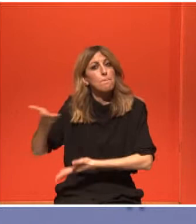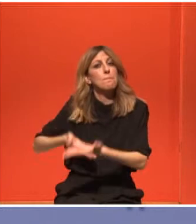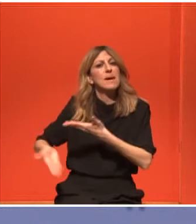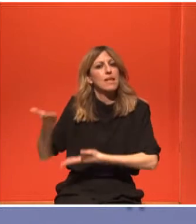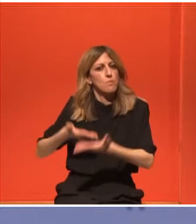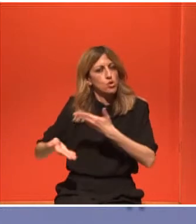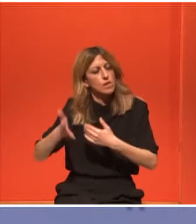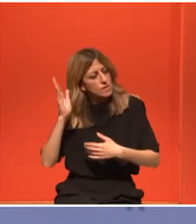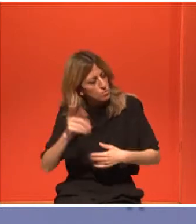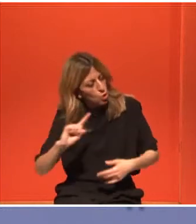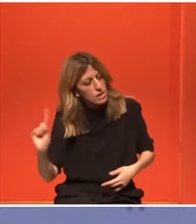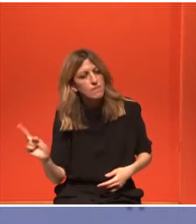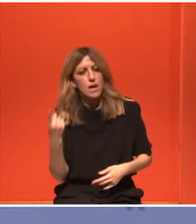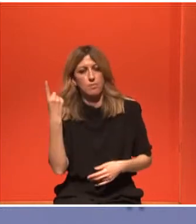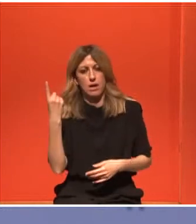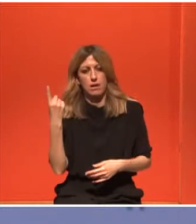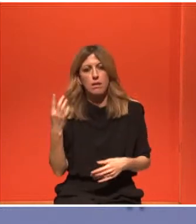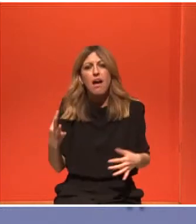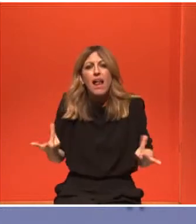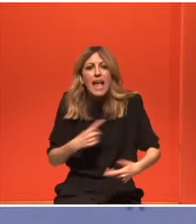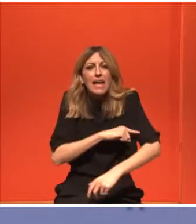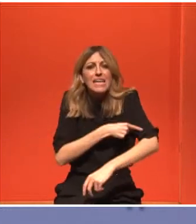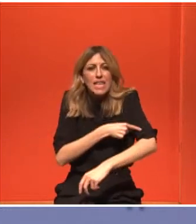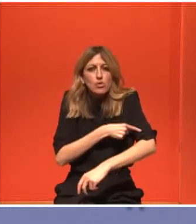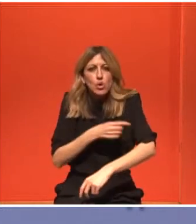Αλλά έρχεται ένας άνθρωπος και σου λέγεις λευχαιμία. Έχεις καρκίνος το αίμα.